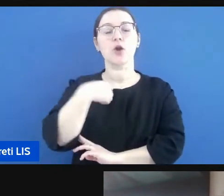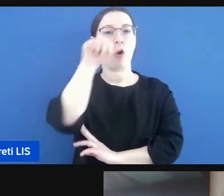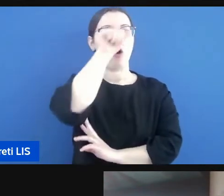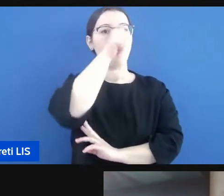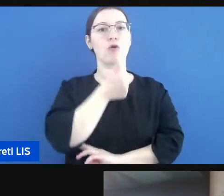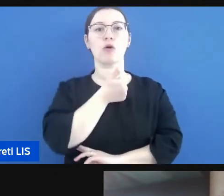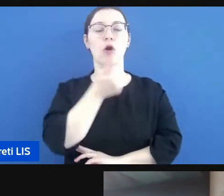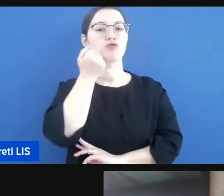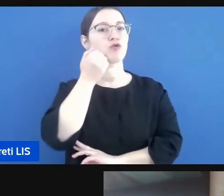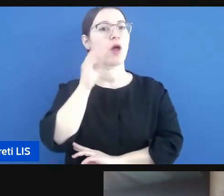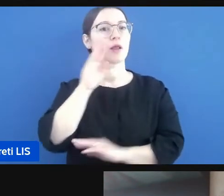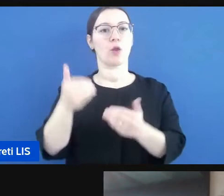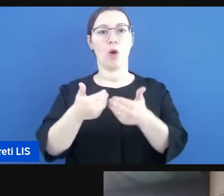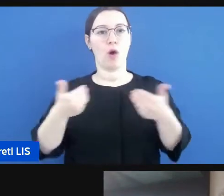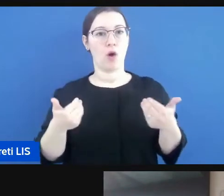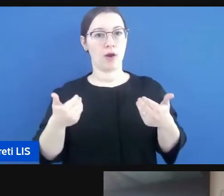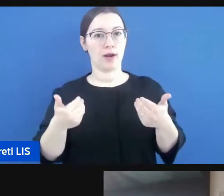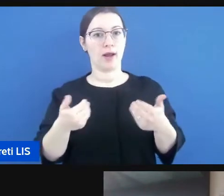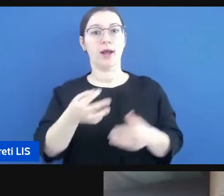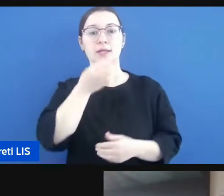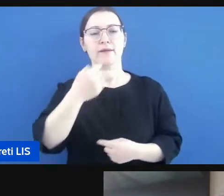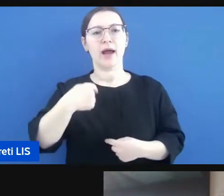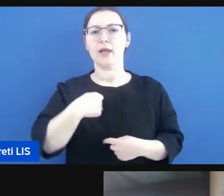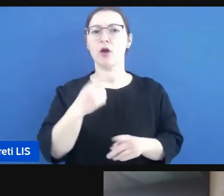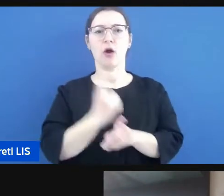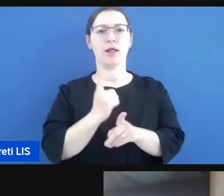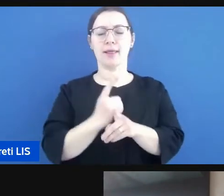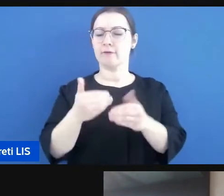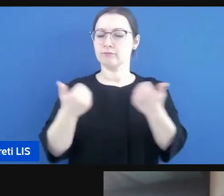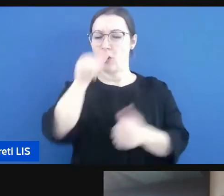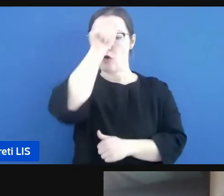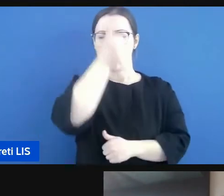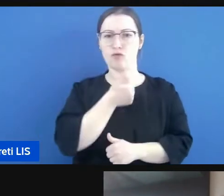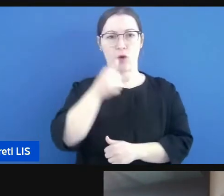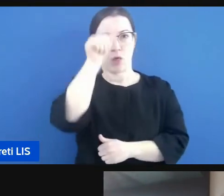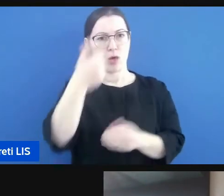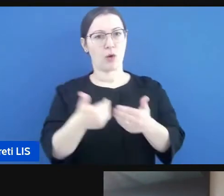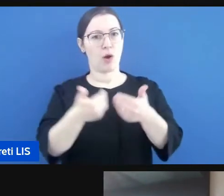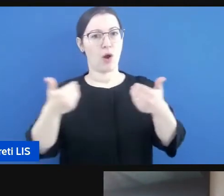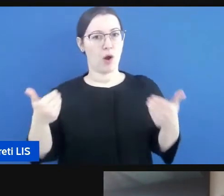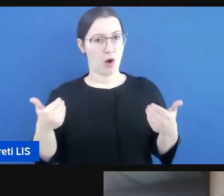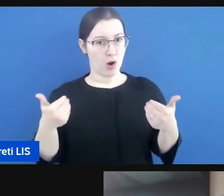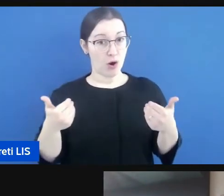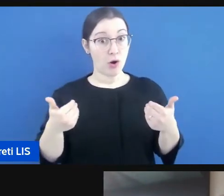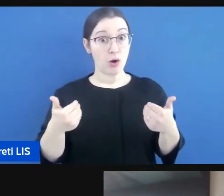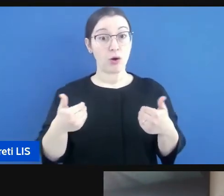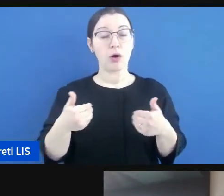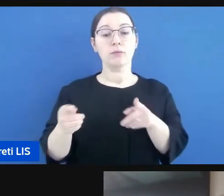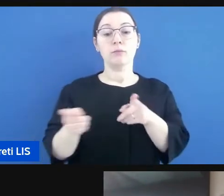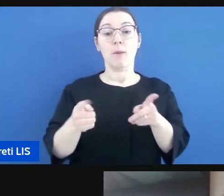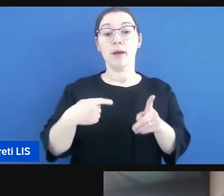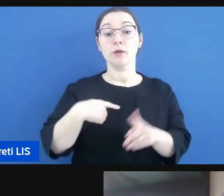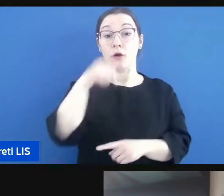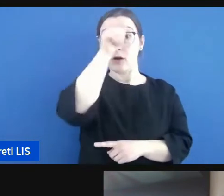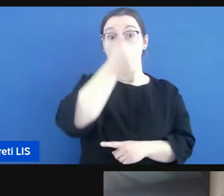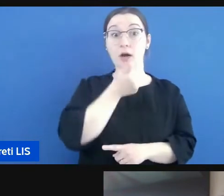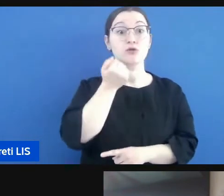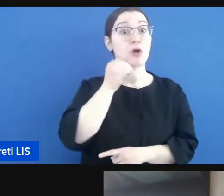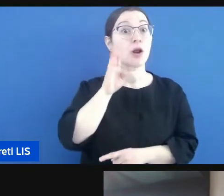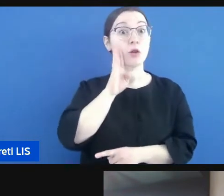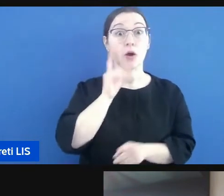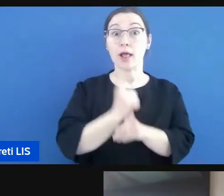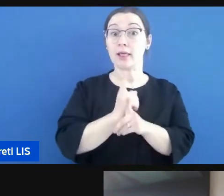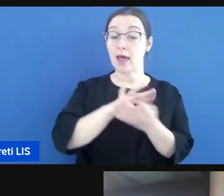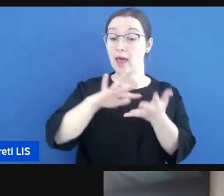a stare un attimo a fare la mia parte diciamo così e a non fare il professionista a non fare